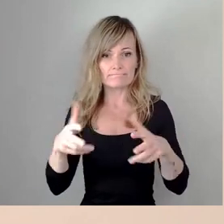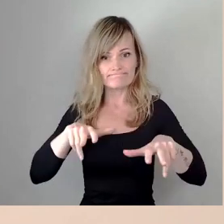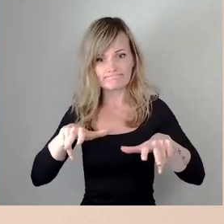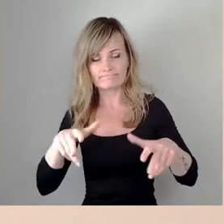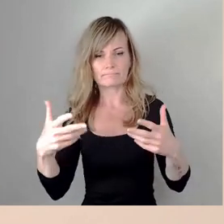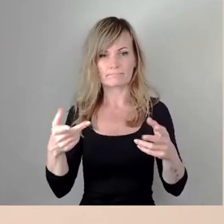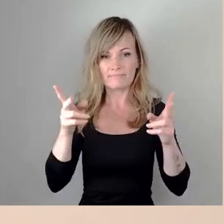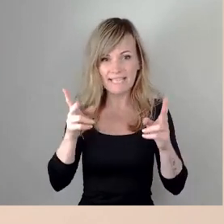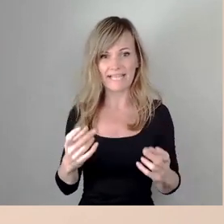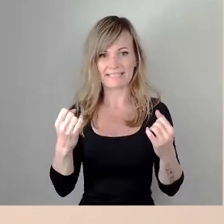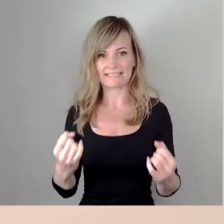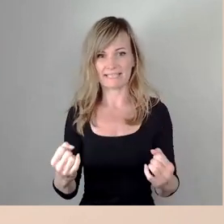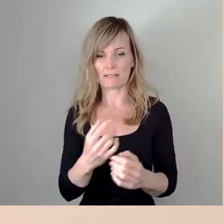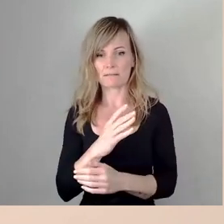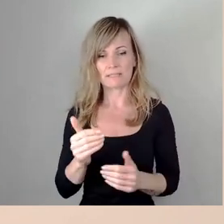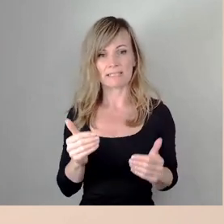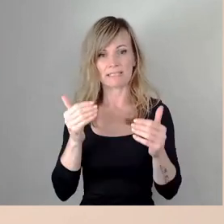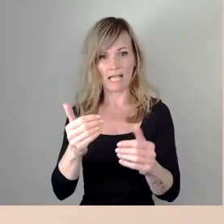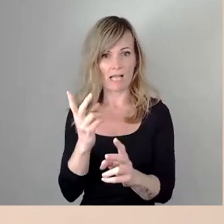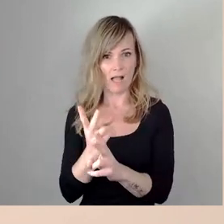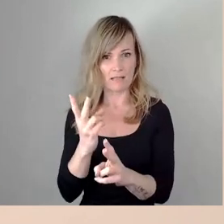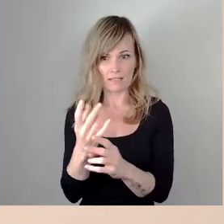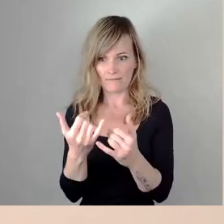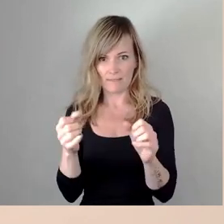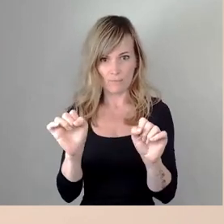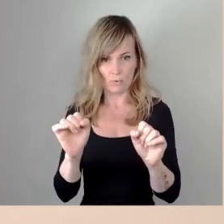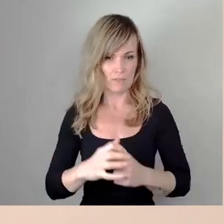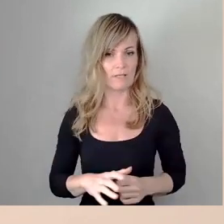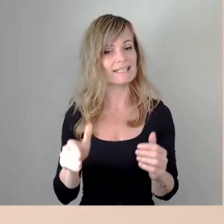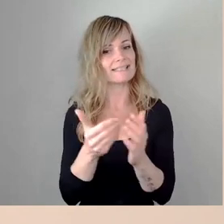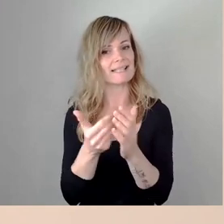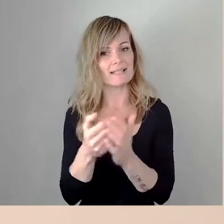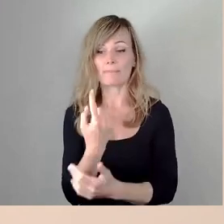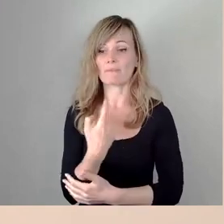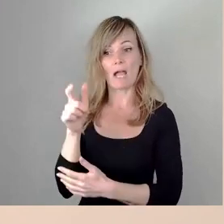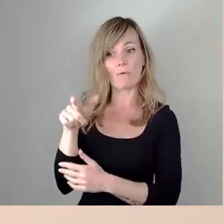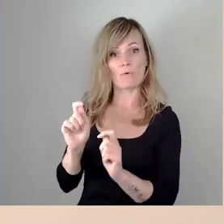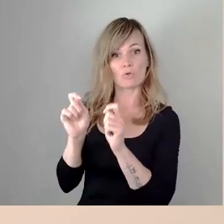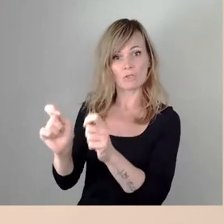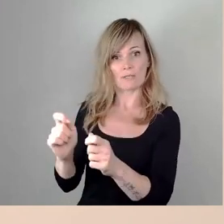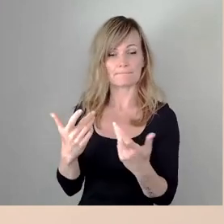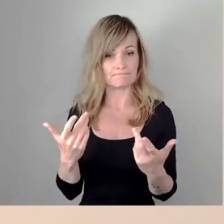rechtssicher und nachhaltig hin und deshalb schlagen wir Ihnen und die Inhalte der